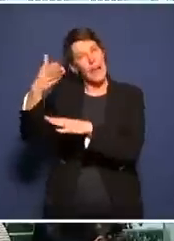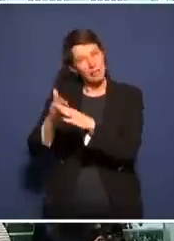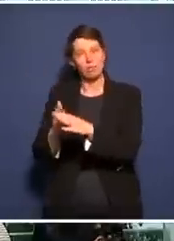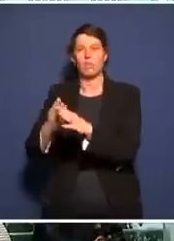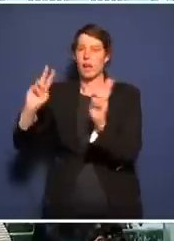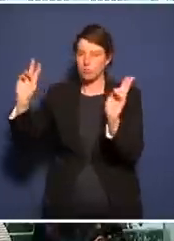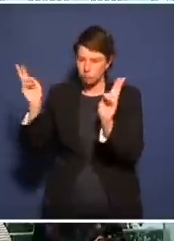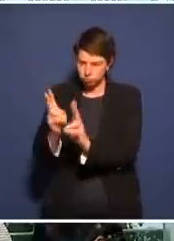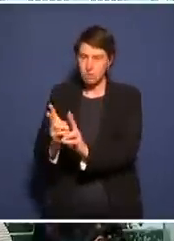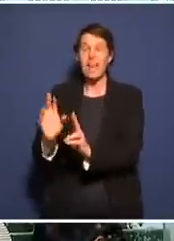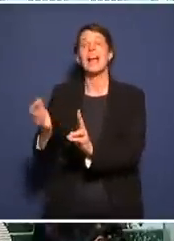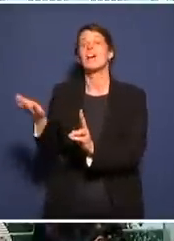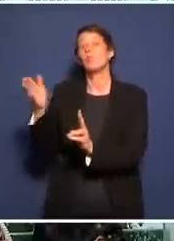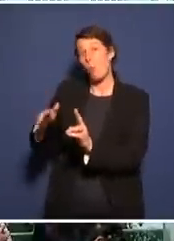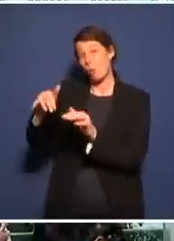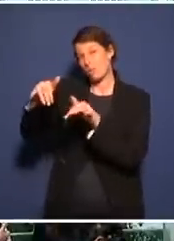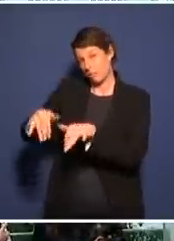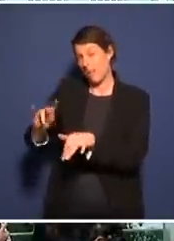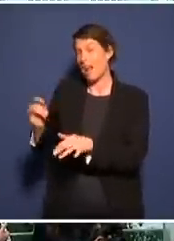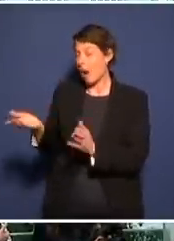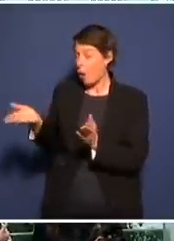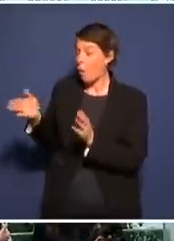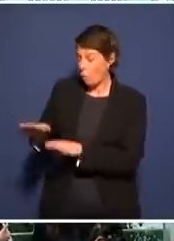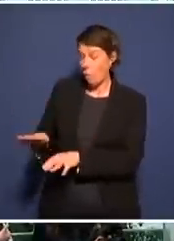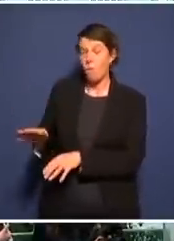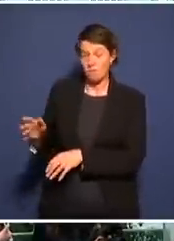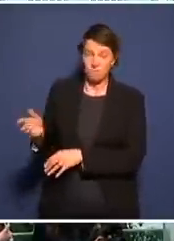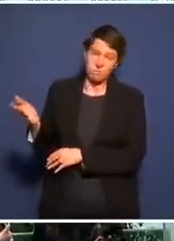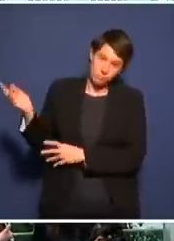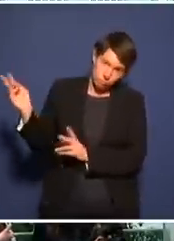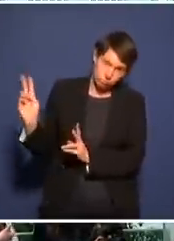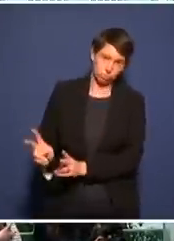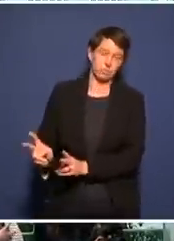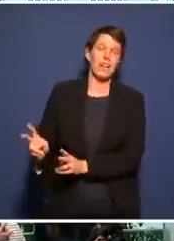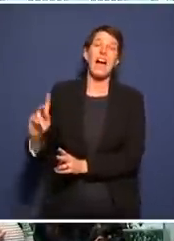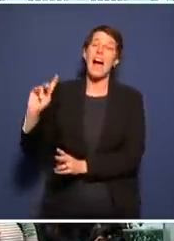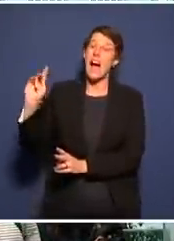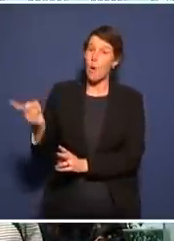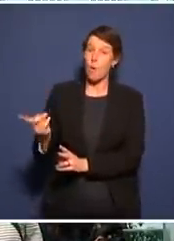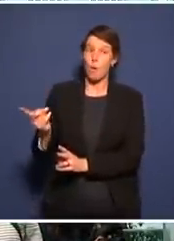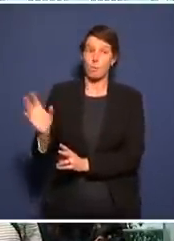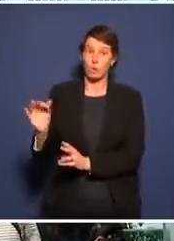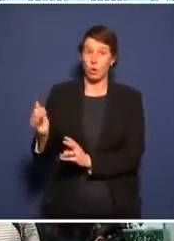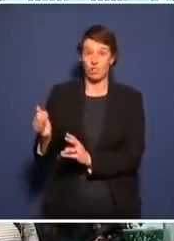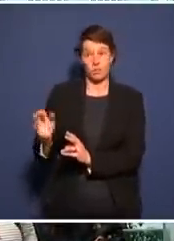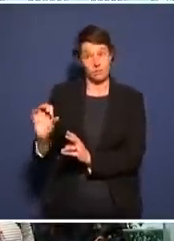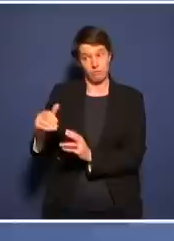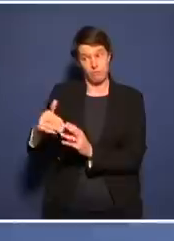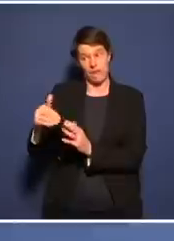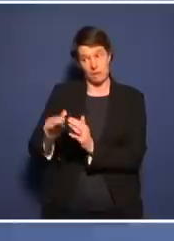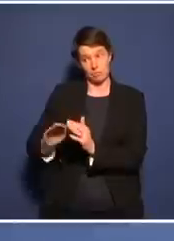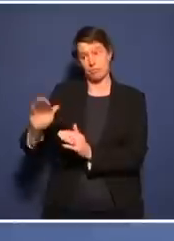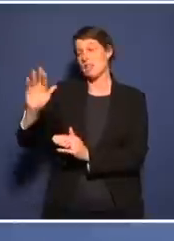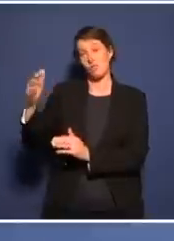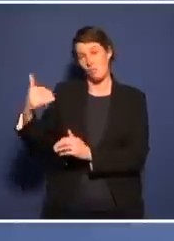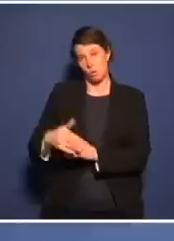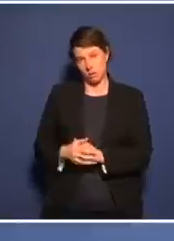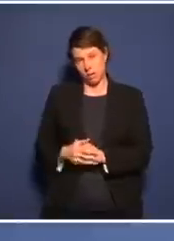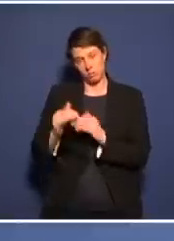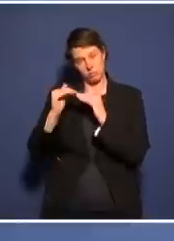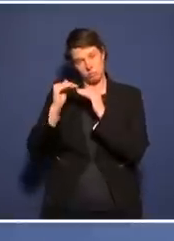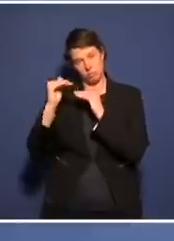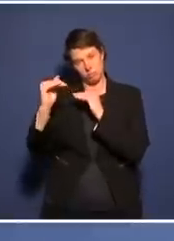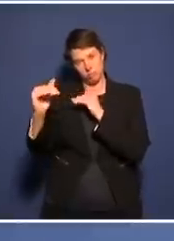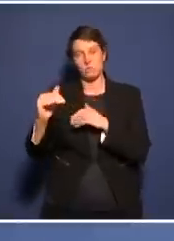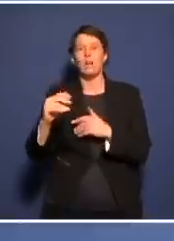Auch die Zahl der Todesfälle in Verbindung mit Covid-19 ist noch nicht wieder angestiegen. Das wird sich